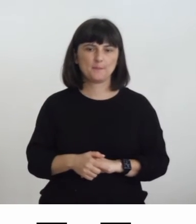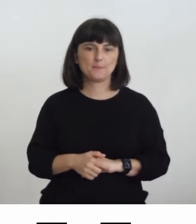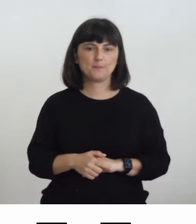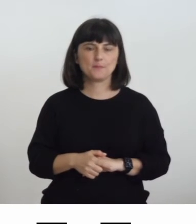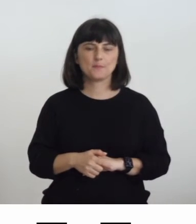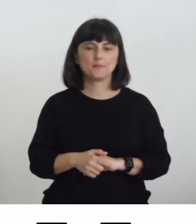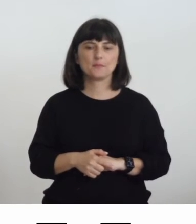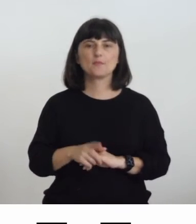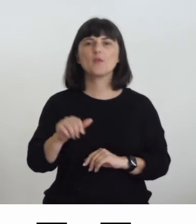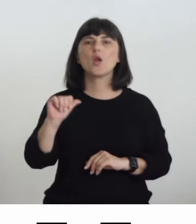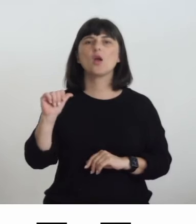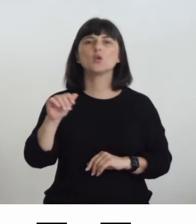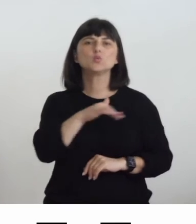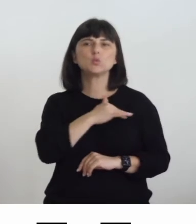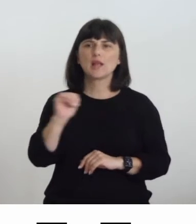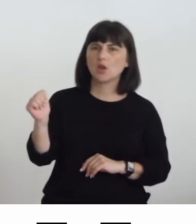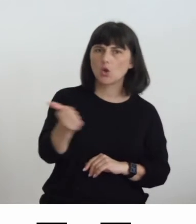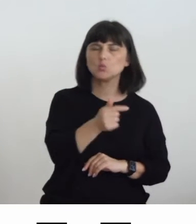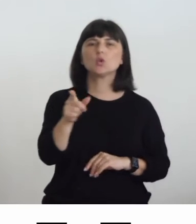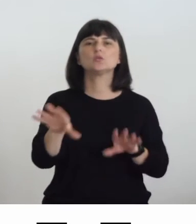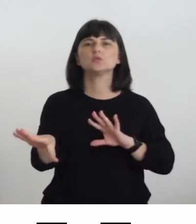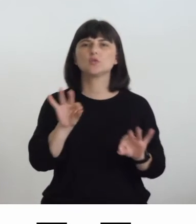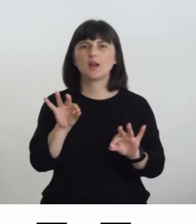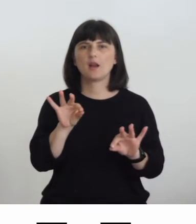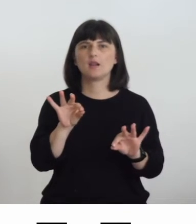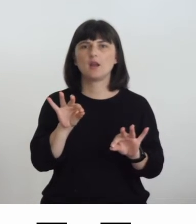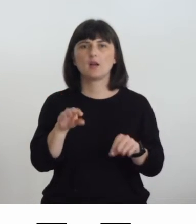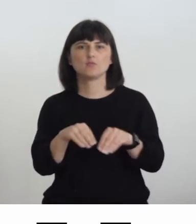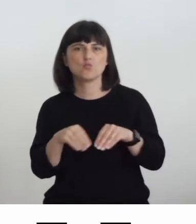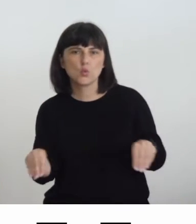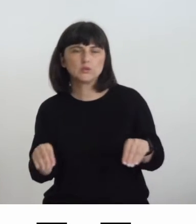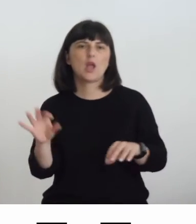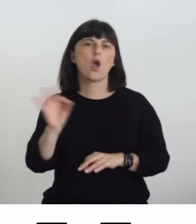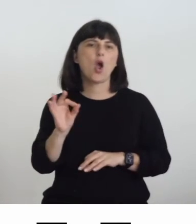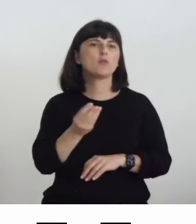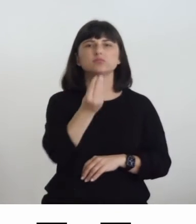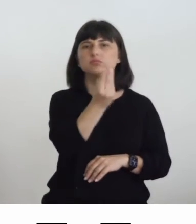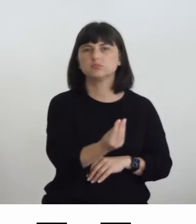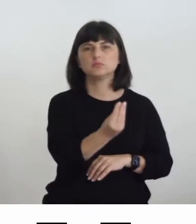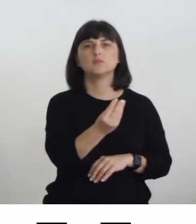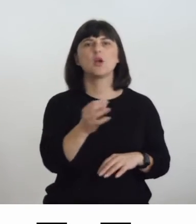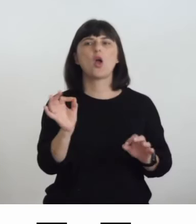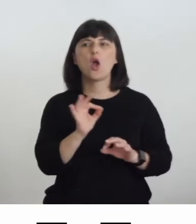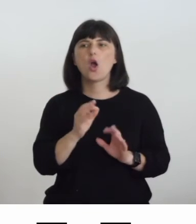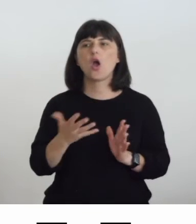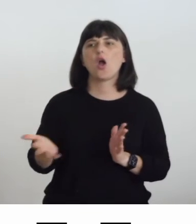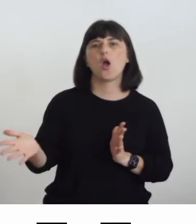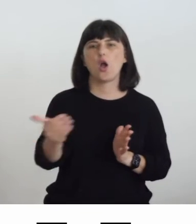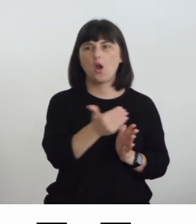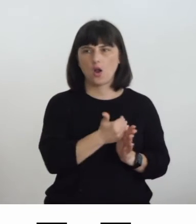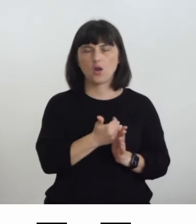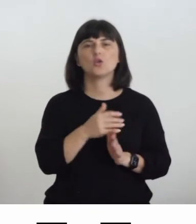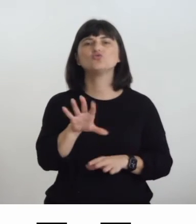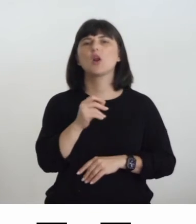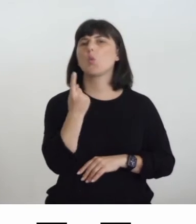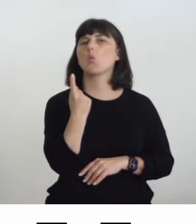ogni studente aveva scelto o un museo o un'opera o una collezione di opere sulle